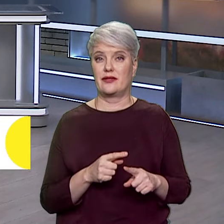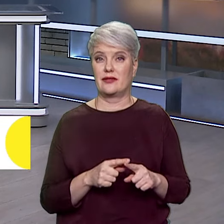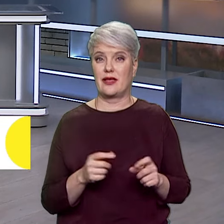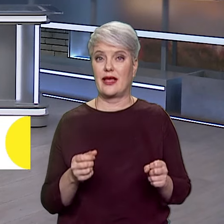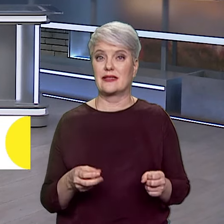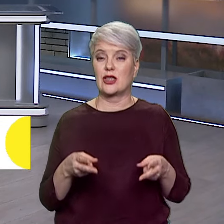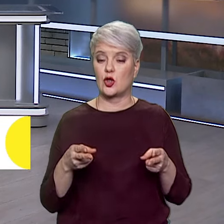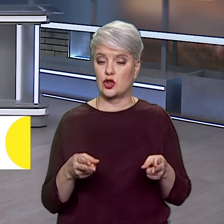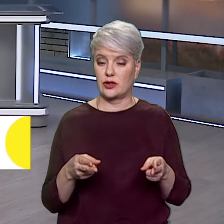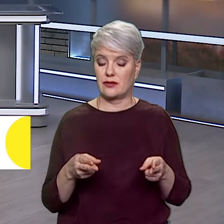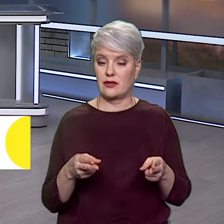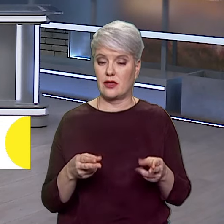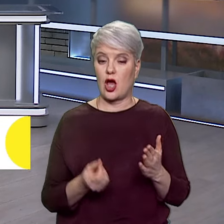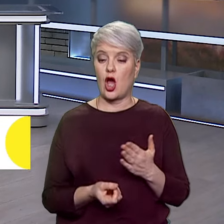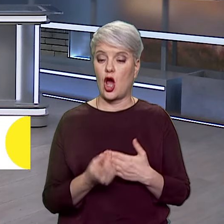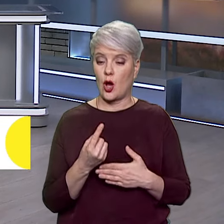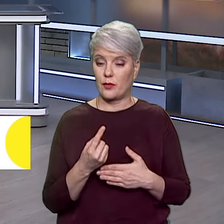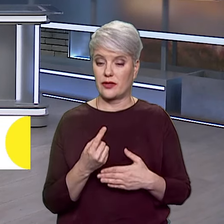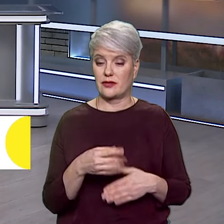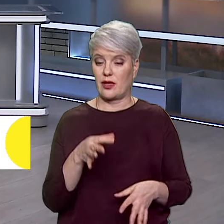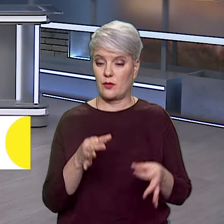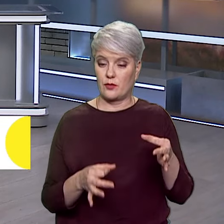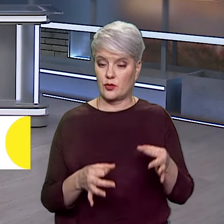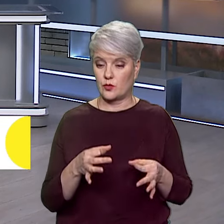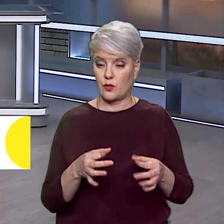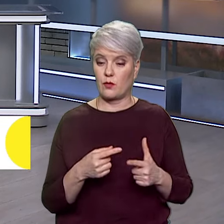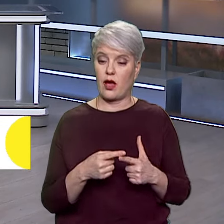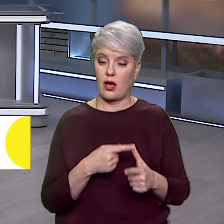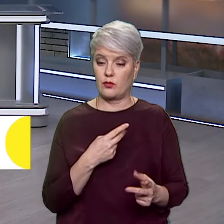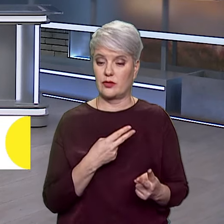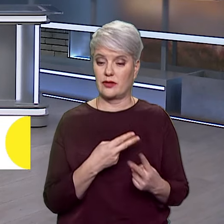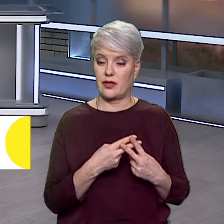злочинці опиняться на лаві підсудних або за ґратами?